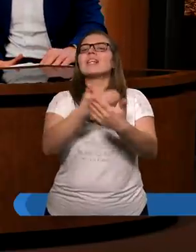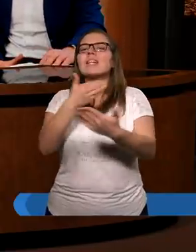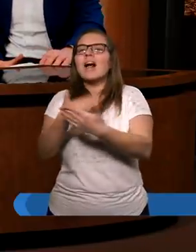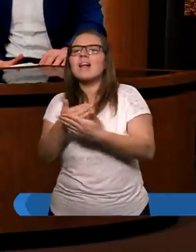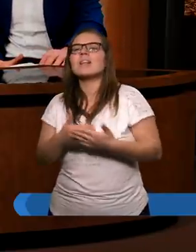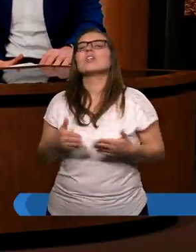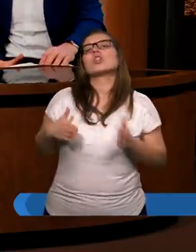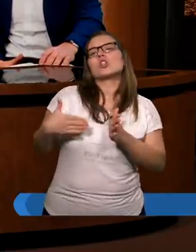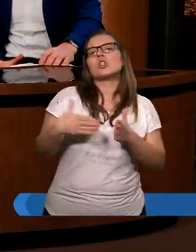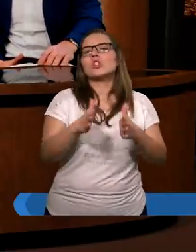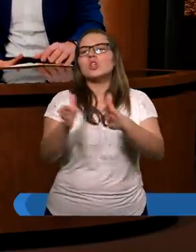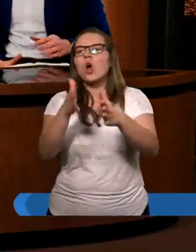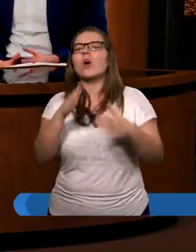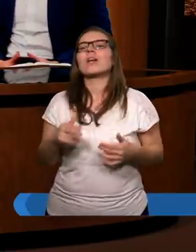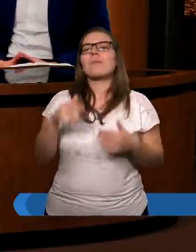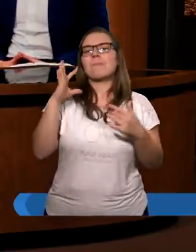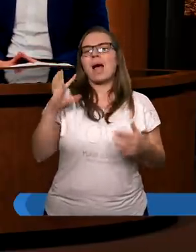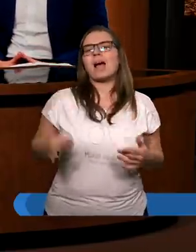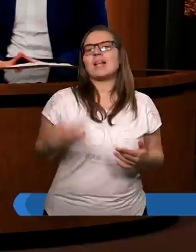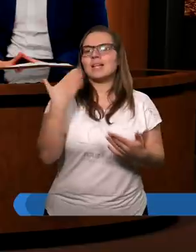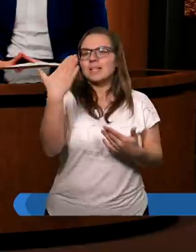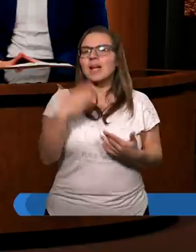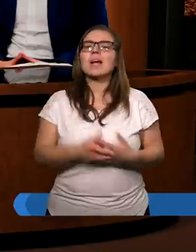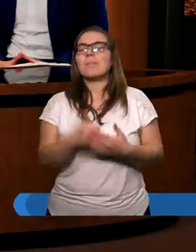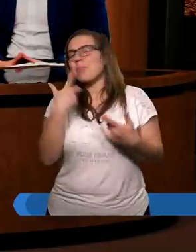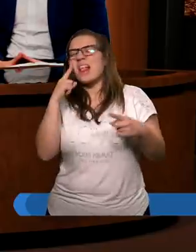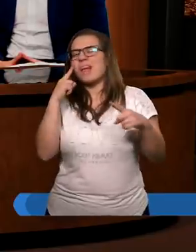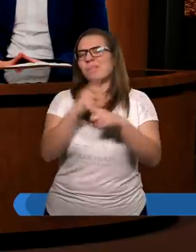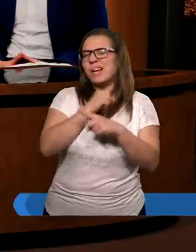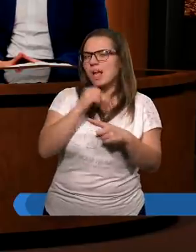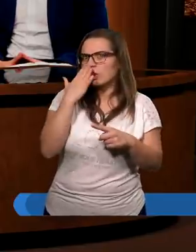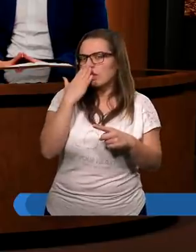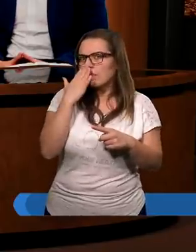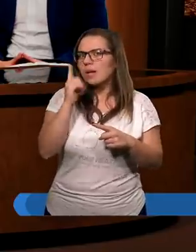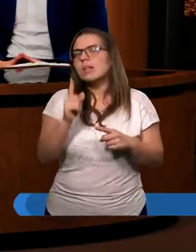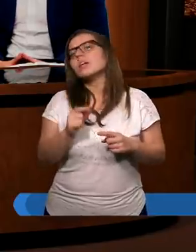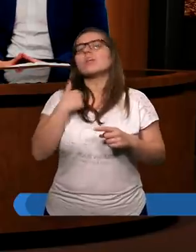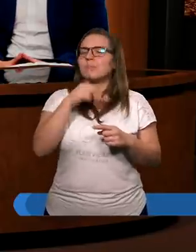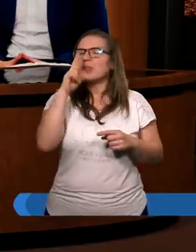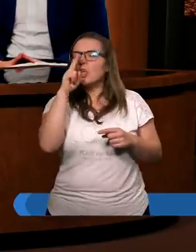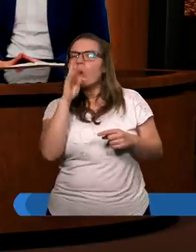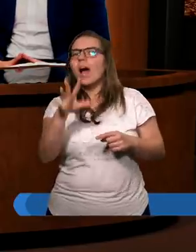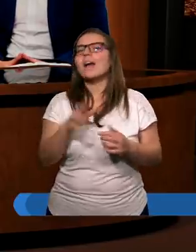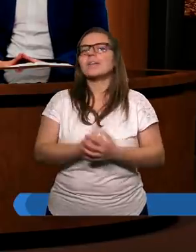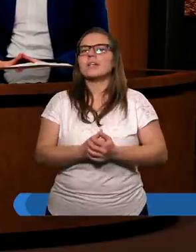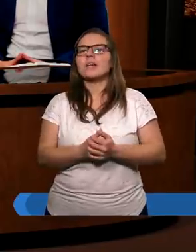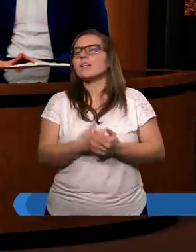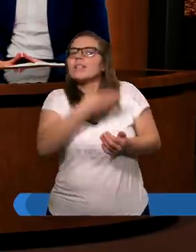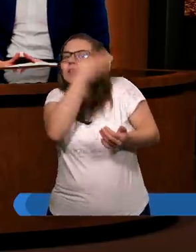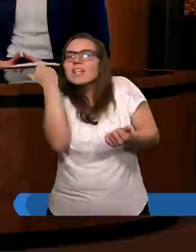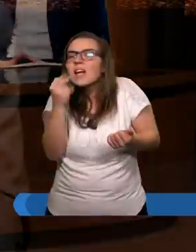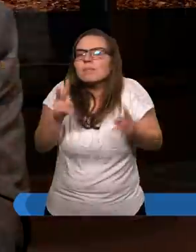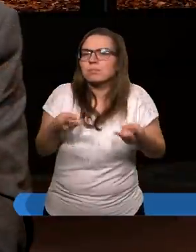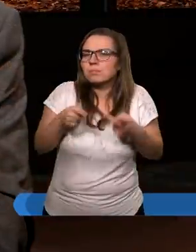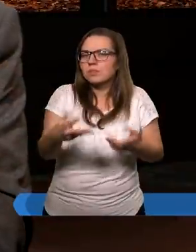drogi pańskiej. Chyba się nie mylę, że jeżeli tak się mi kojarzy. Nie wiem